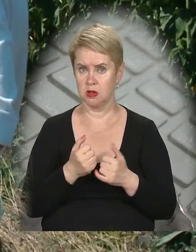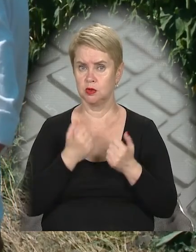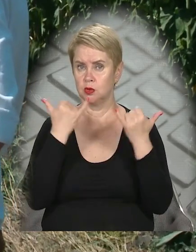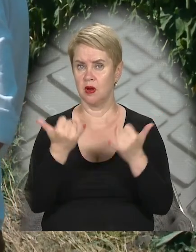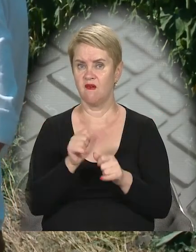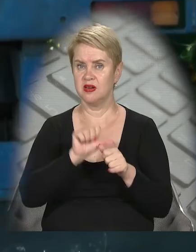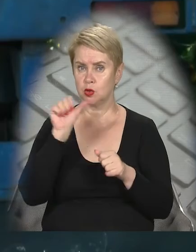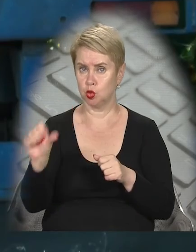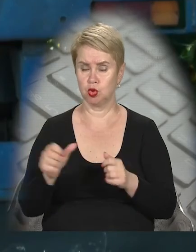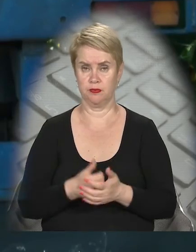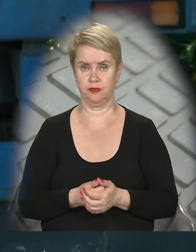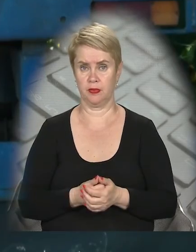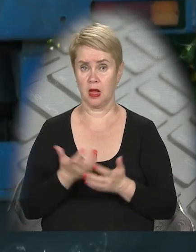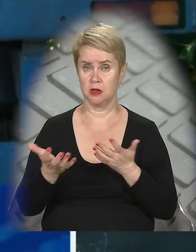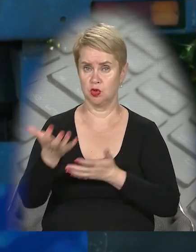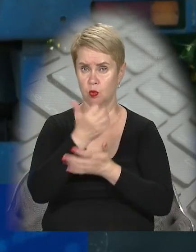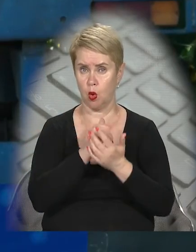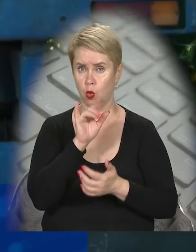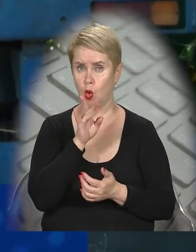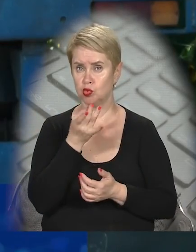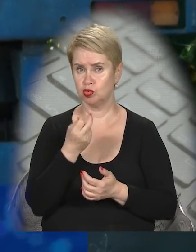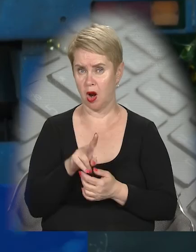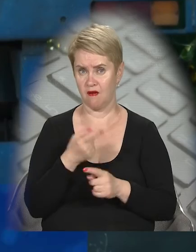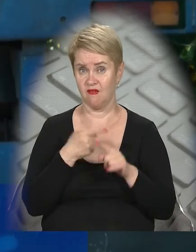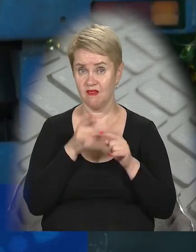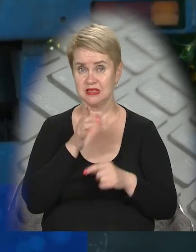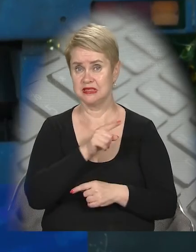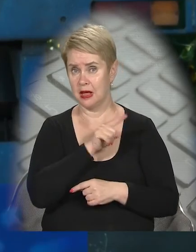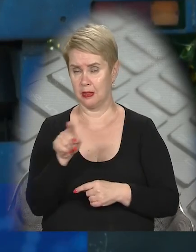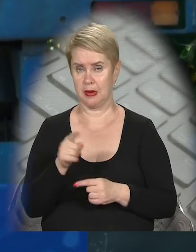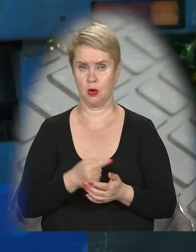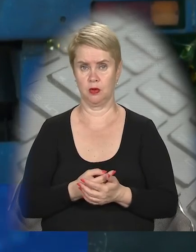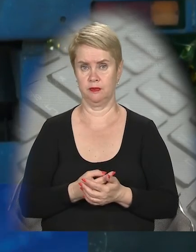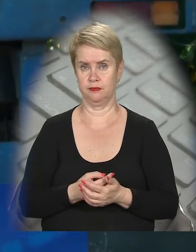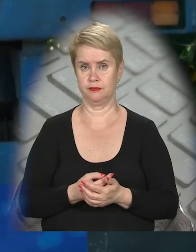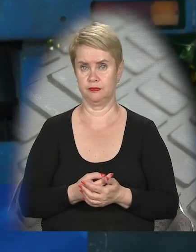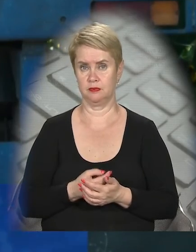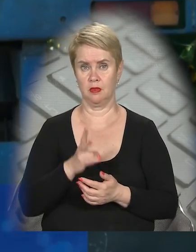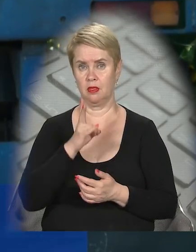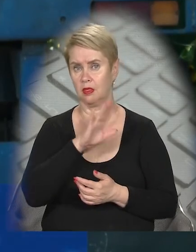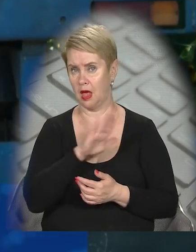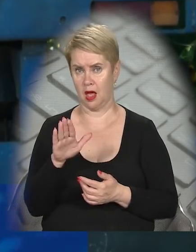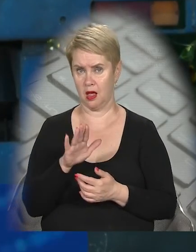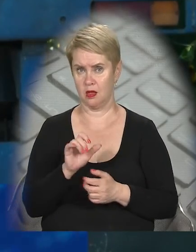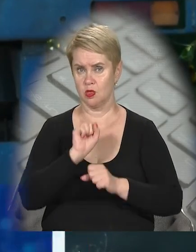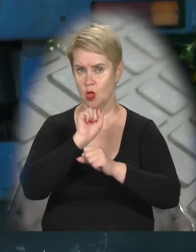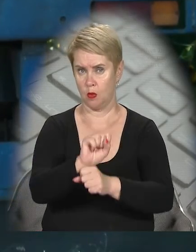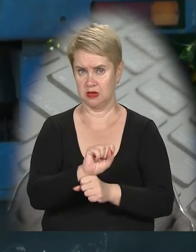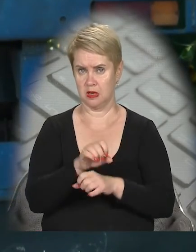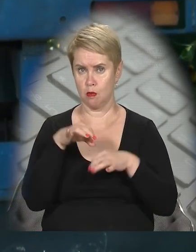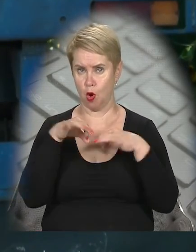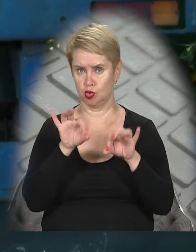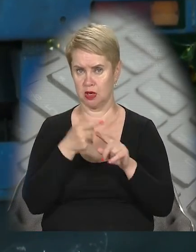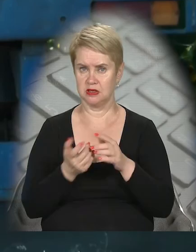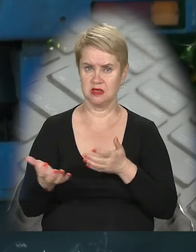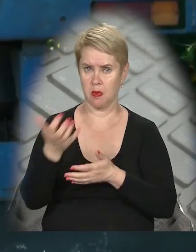зробити виключення. Йде збірка урожаю, хоча б в цей період не тормозили ті машини,